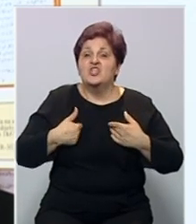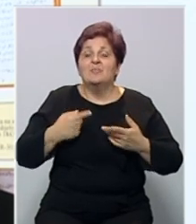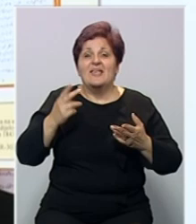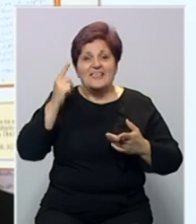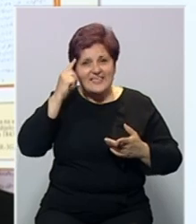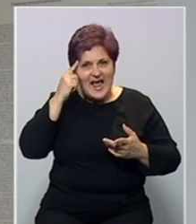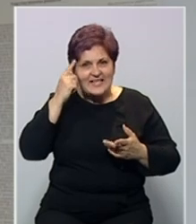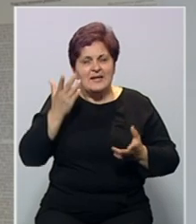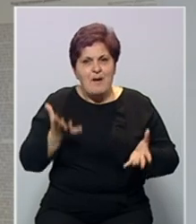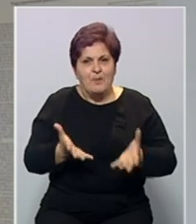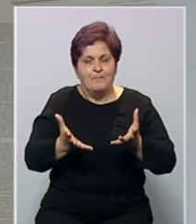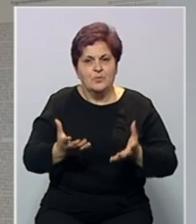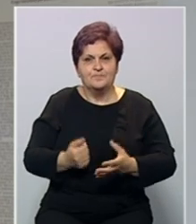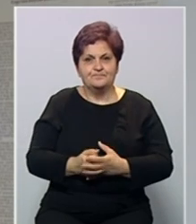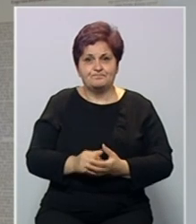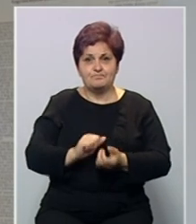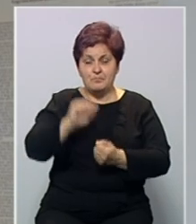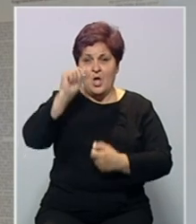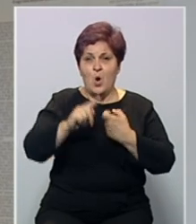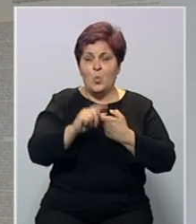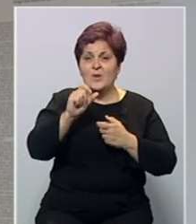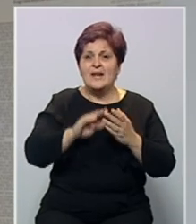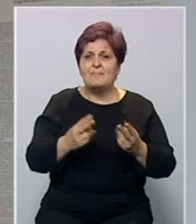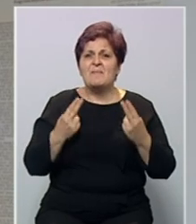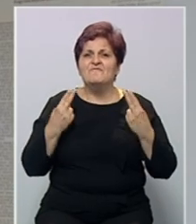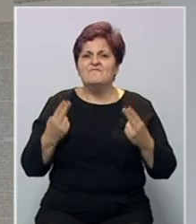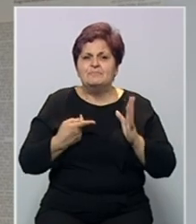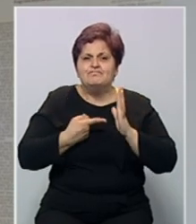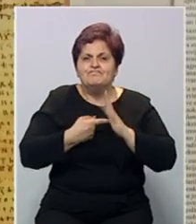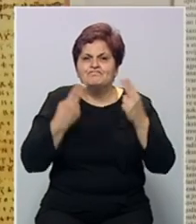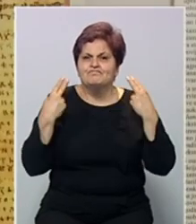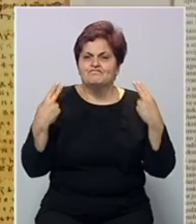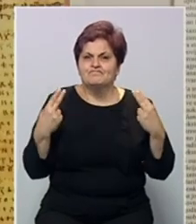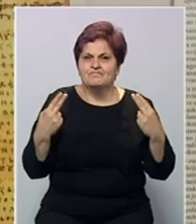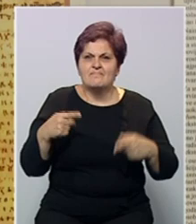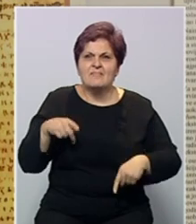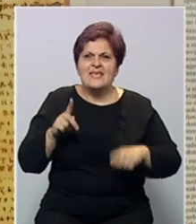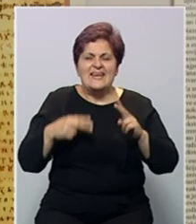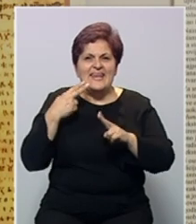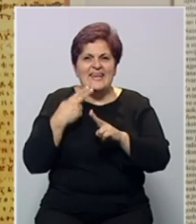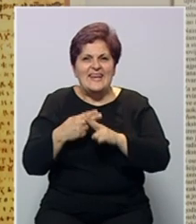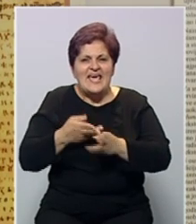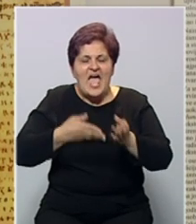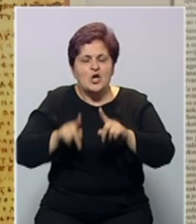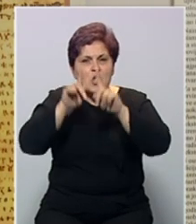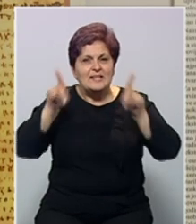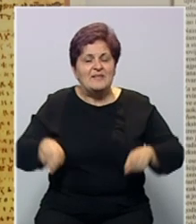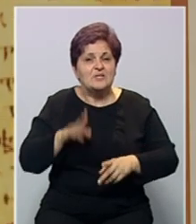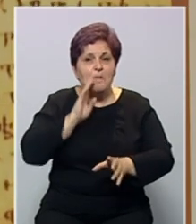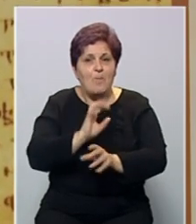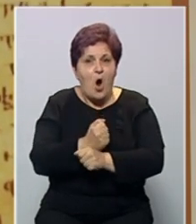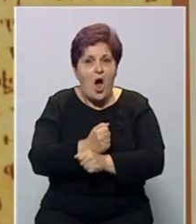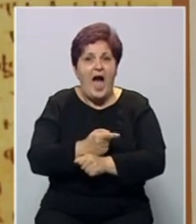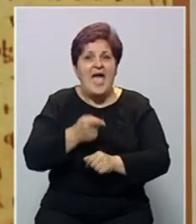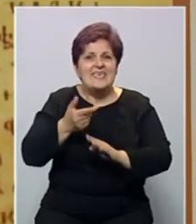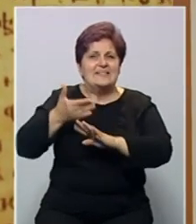znati kao duštvo. Povelja Kulina Bana ima veliku simboličku važnost. Neki je nazivaju rodnim listom Bosne i Hercegovine